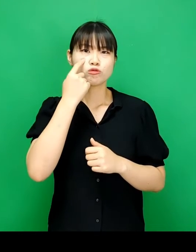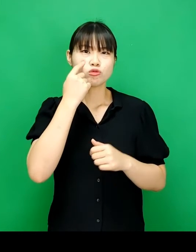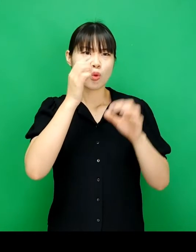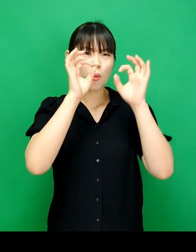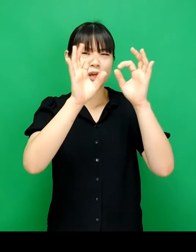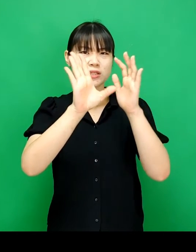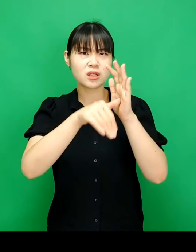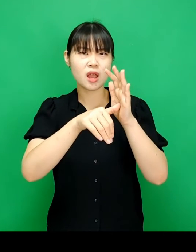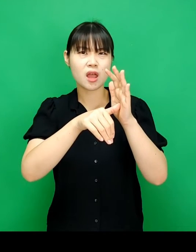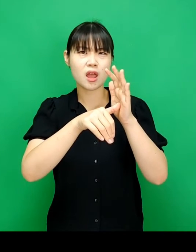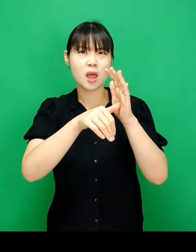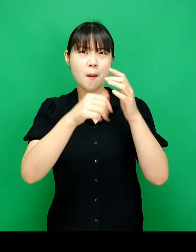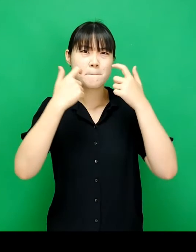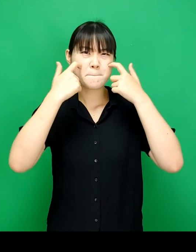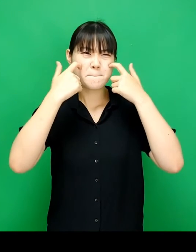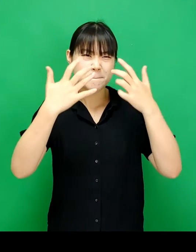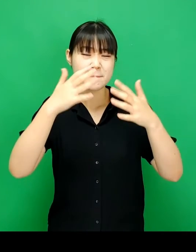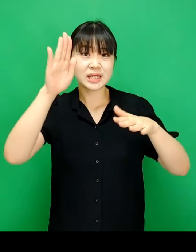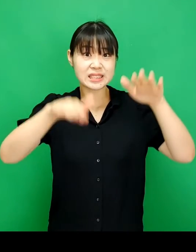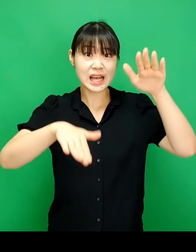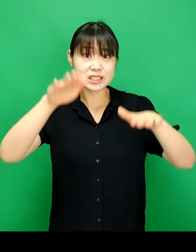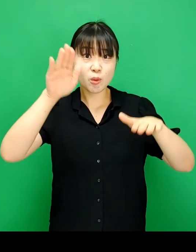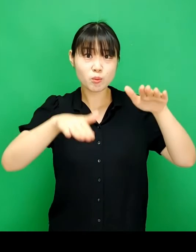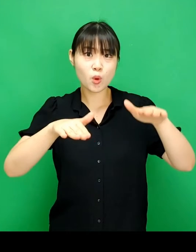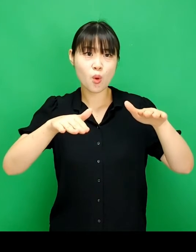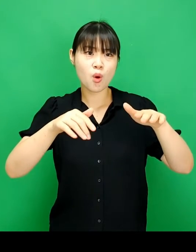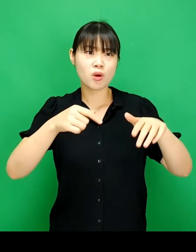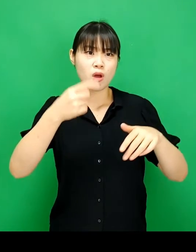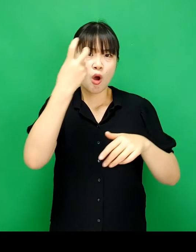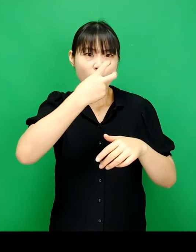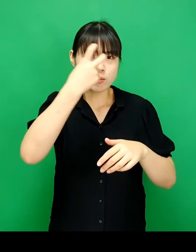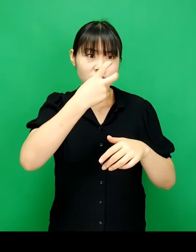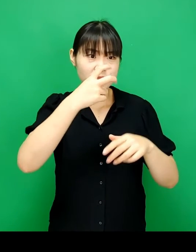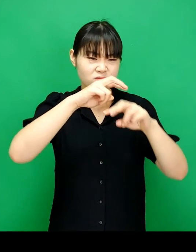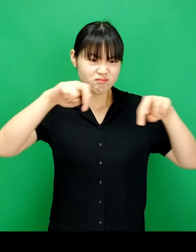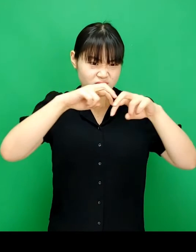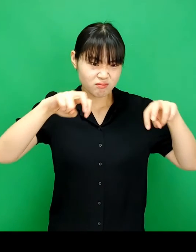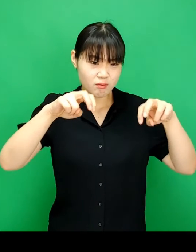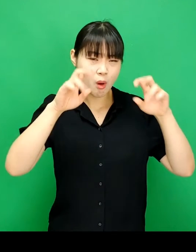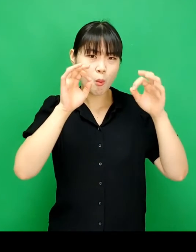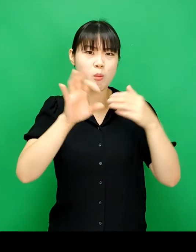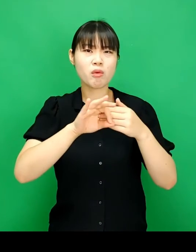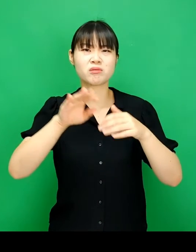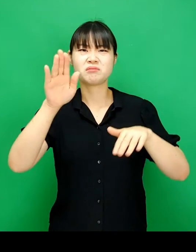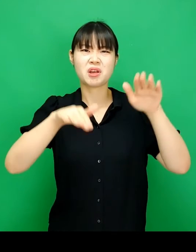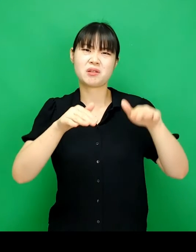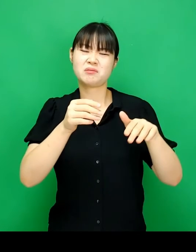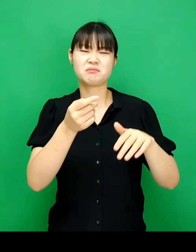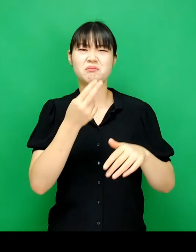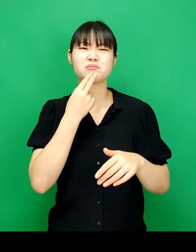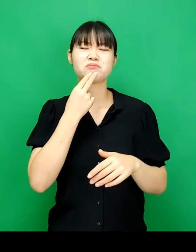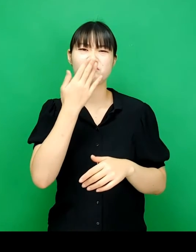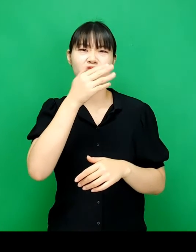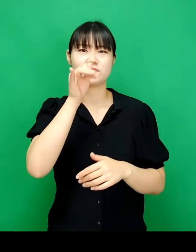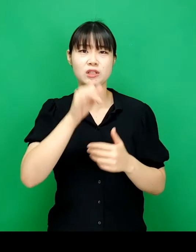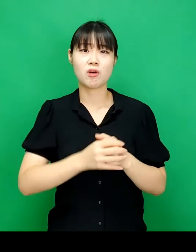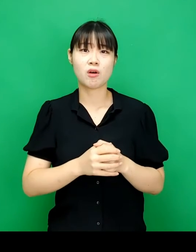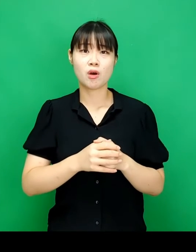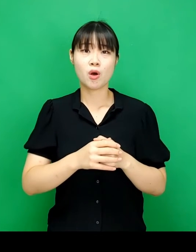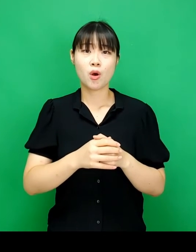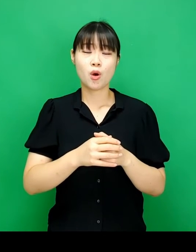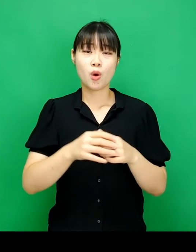눈으로 보기에 명료해 보이는 차이점도 검증해 보면 큰 차이가 아닐 수 있습니다